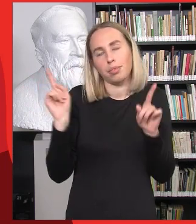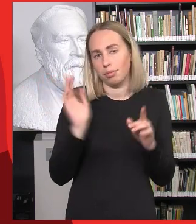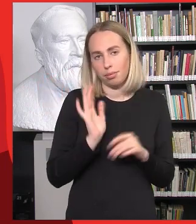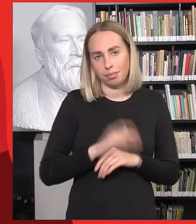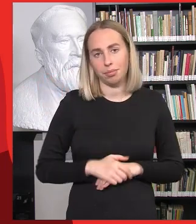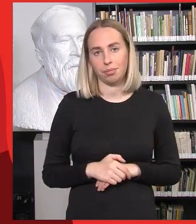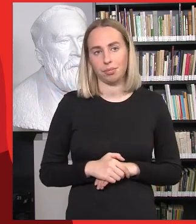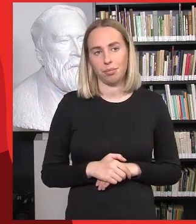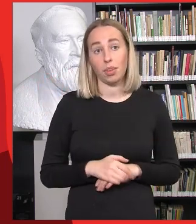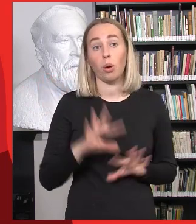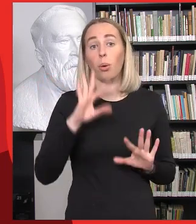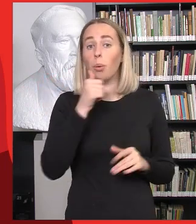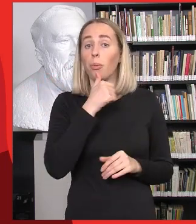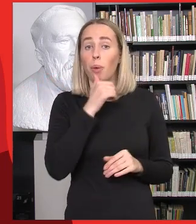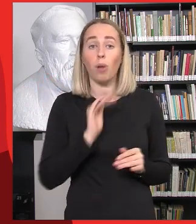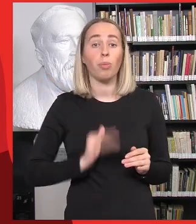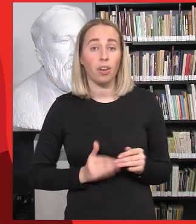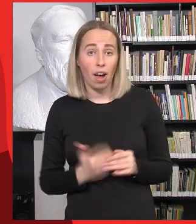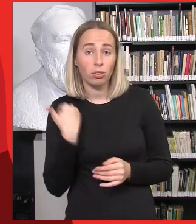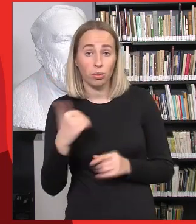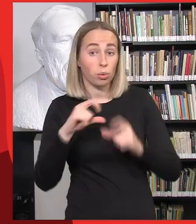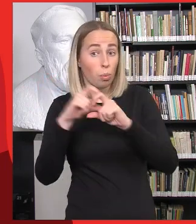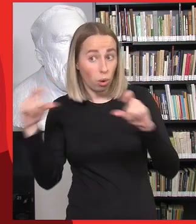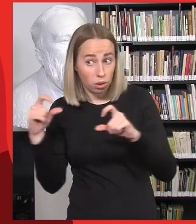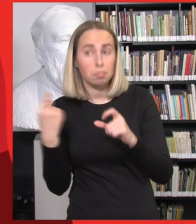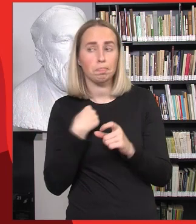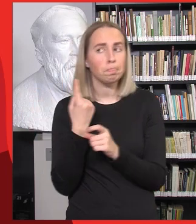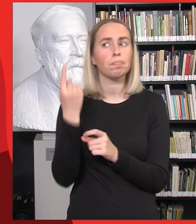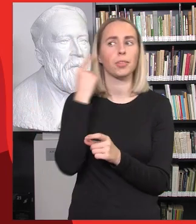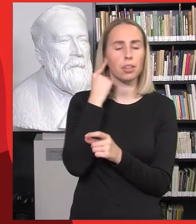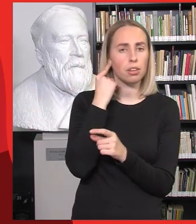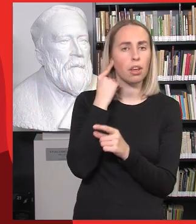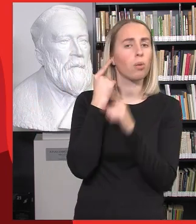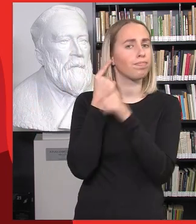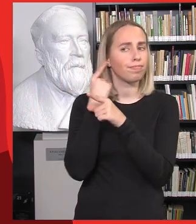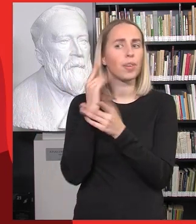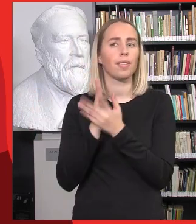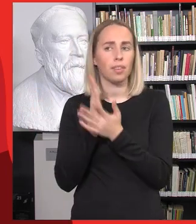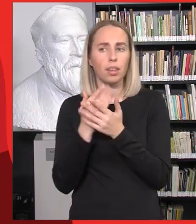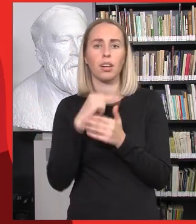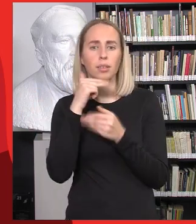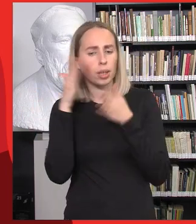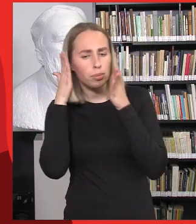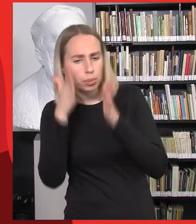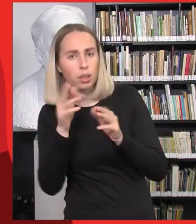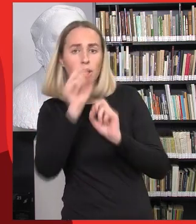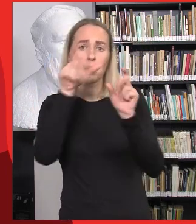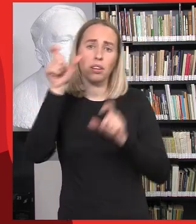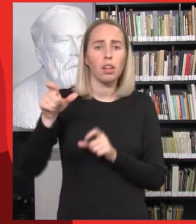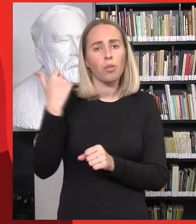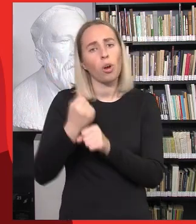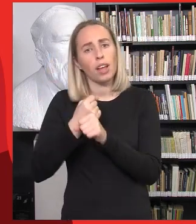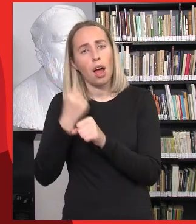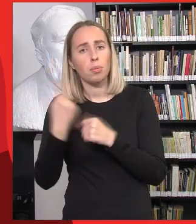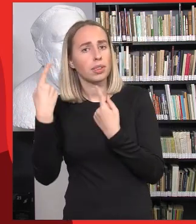išskirčiau privačias mokyklas, kadangi esu girdėjusi, kad ten yra visgi daugiau skiriama dėmesio tam ir kitaip dirba specialistai, bet